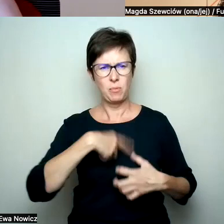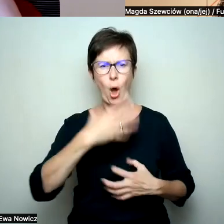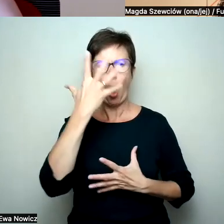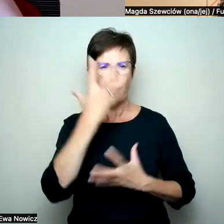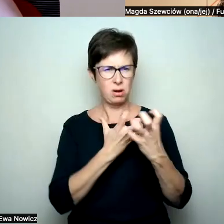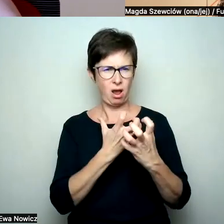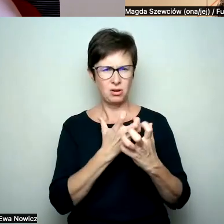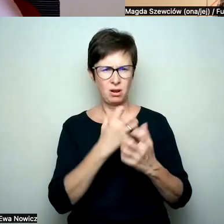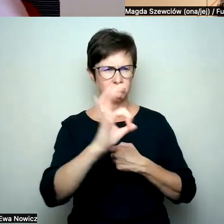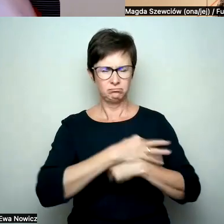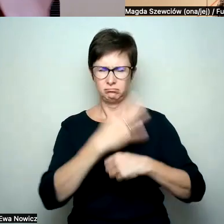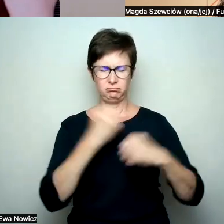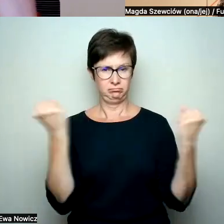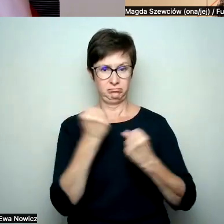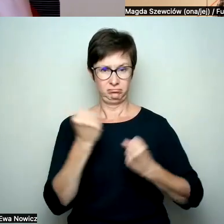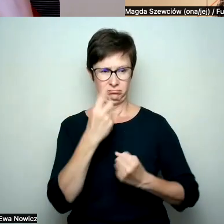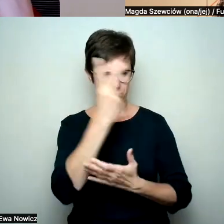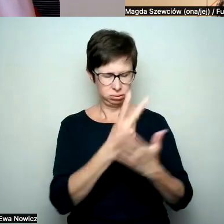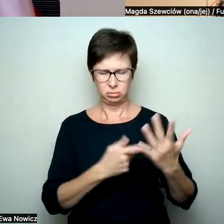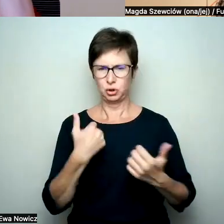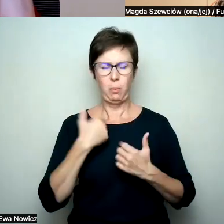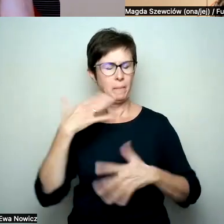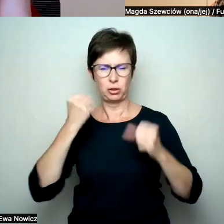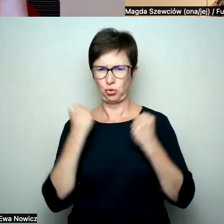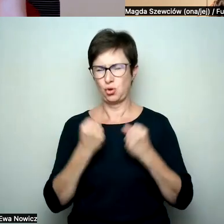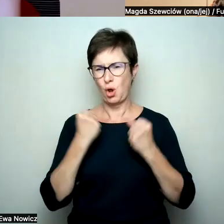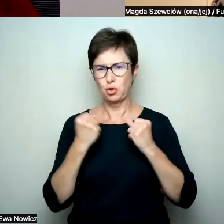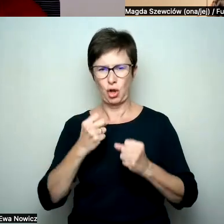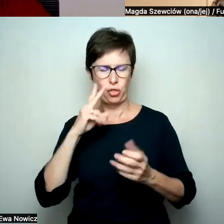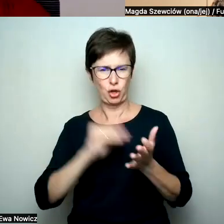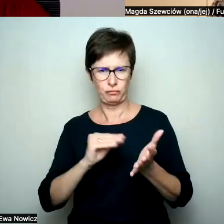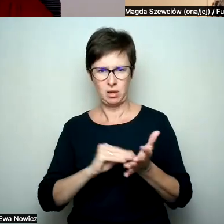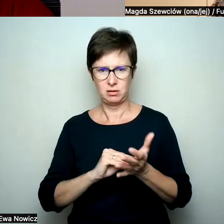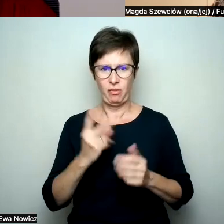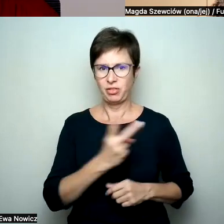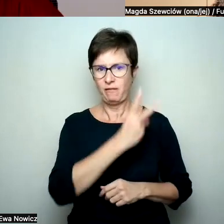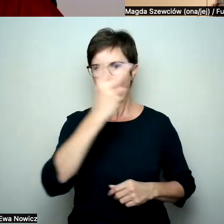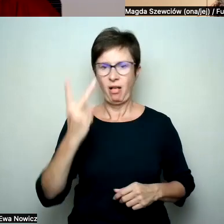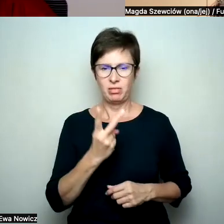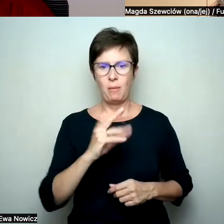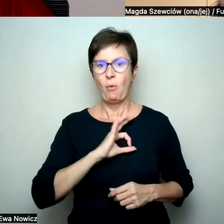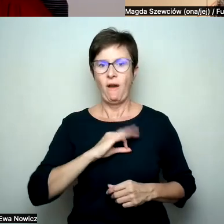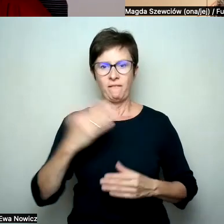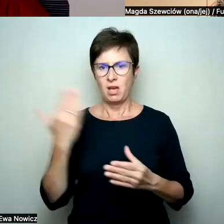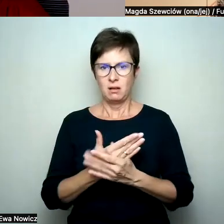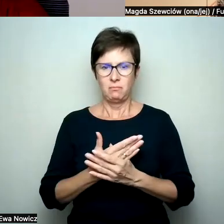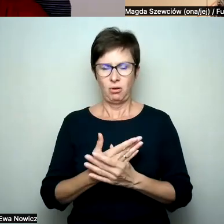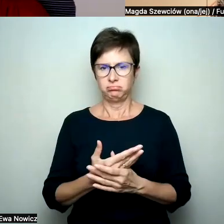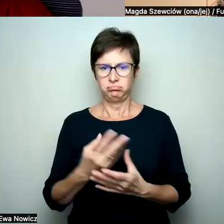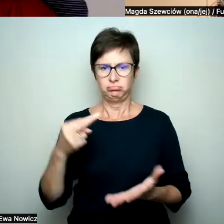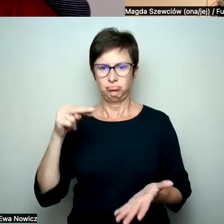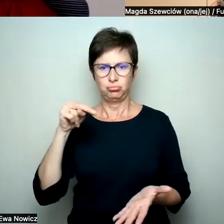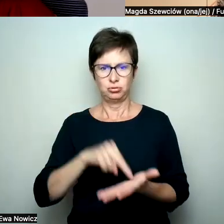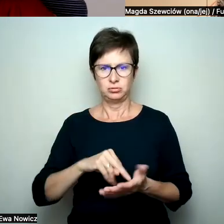I to było bardzo ciężkie doświadczenie. Przez dwa dni moja firma stała, bo wszyscy, którzy ze mną